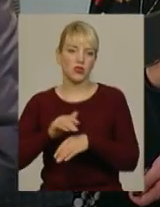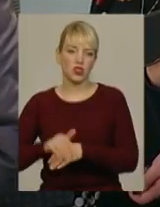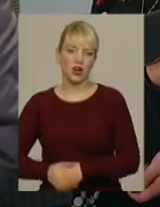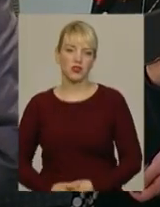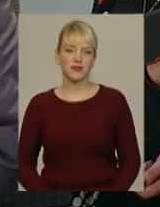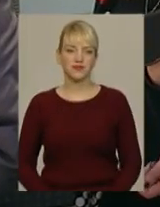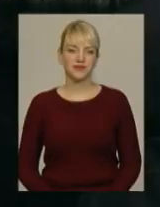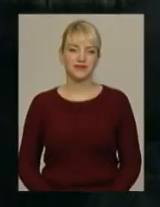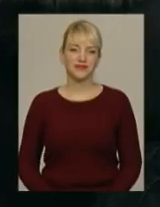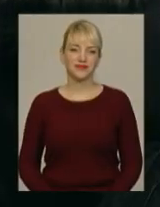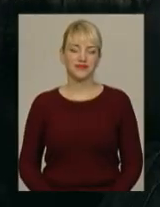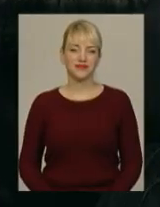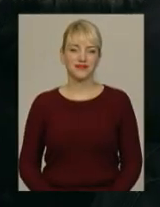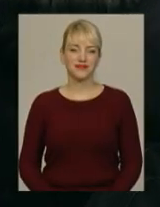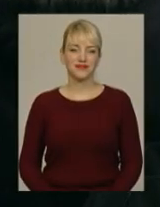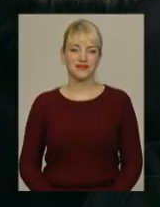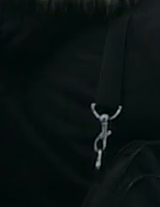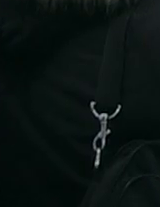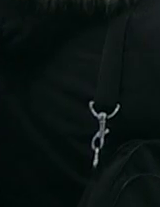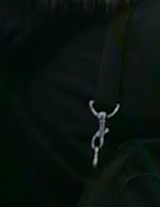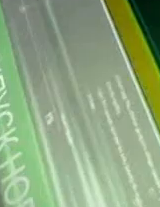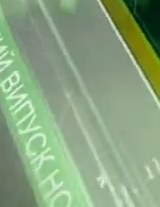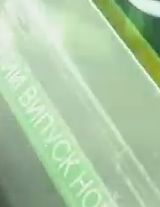Ворожцова, Дем'ян Цегольник. Новини Поділля.Центр.